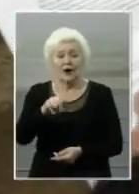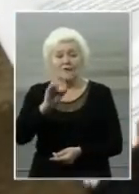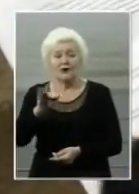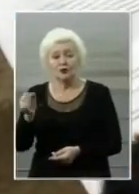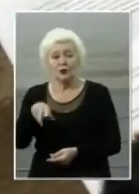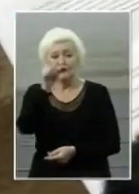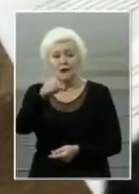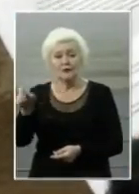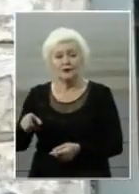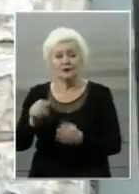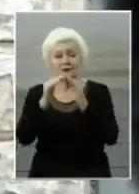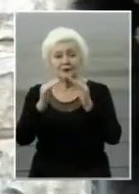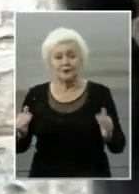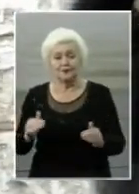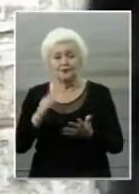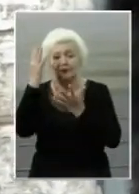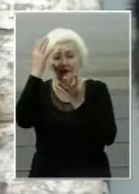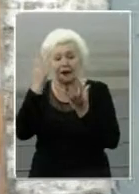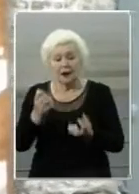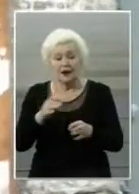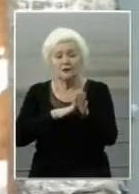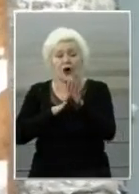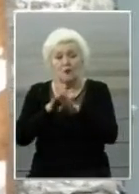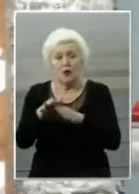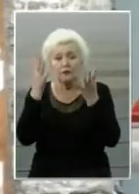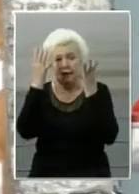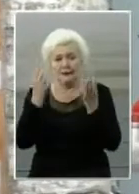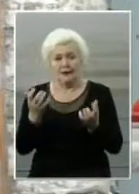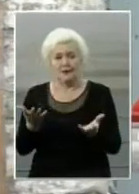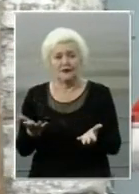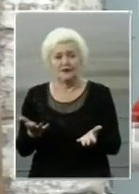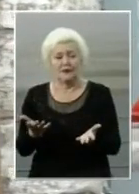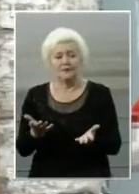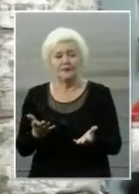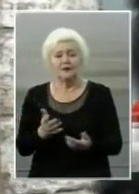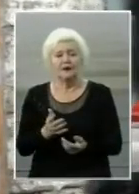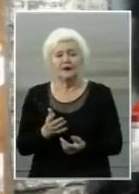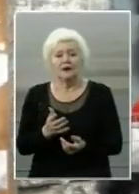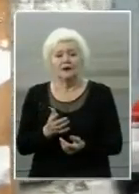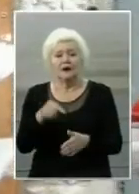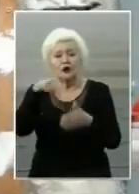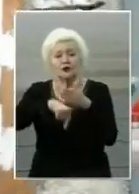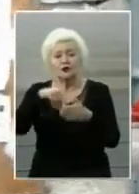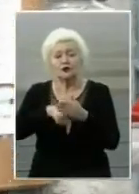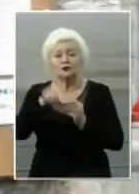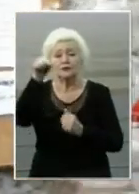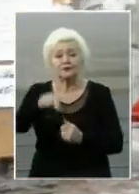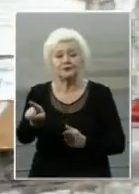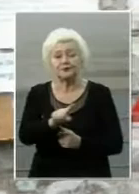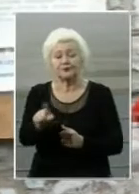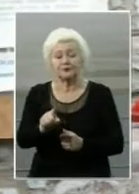мешканка будинку. Тимрява, повне тимрява. А суть в чому, що